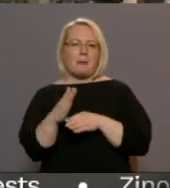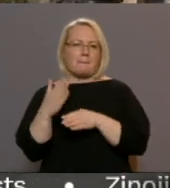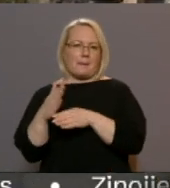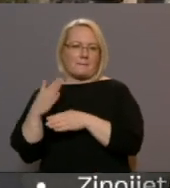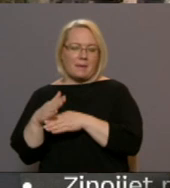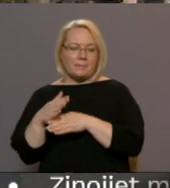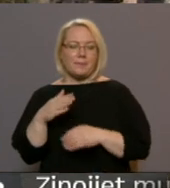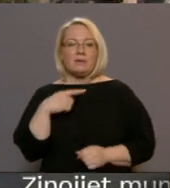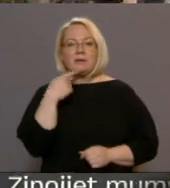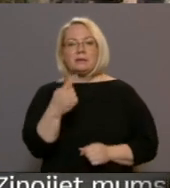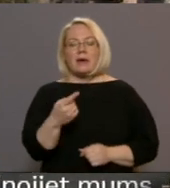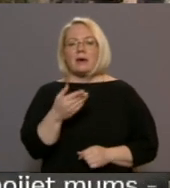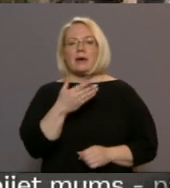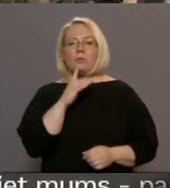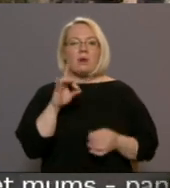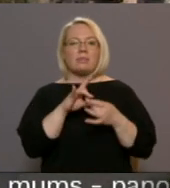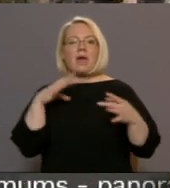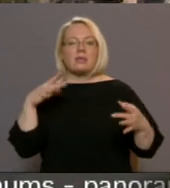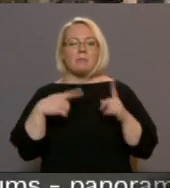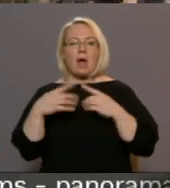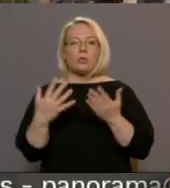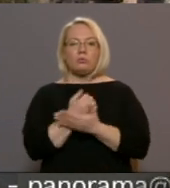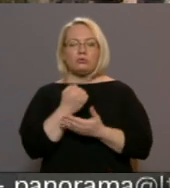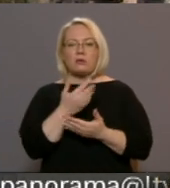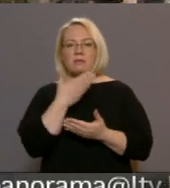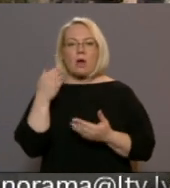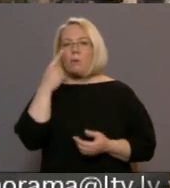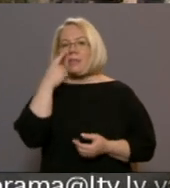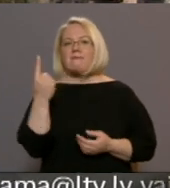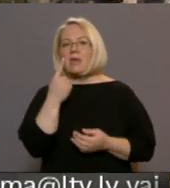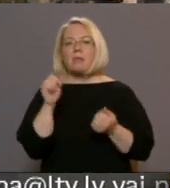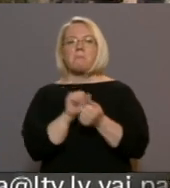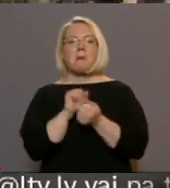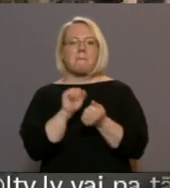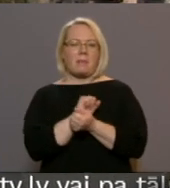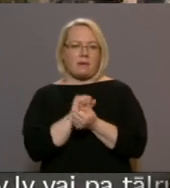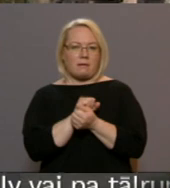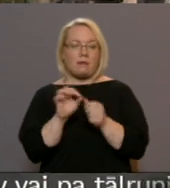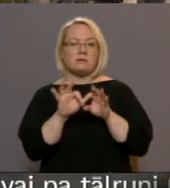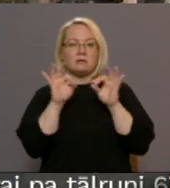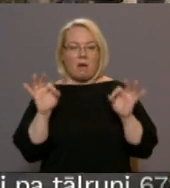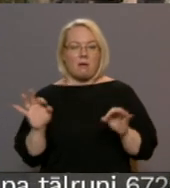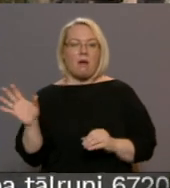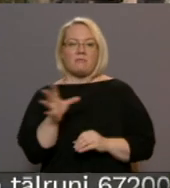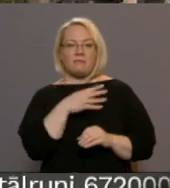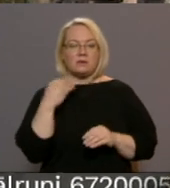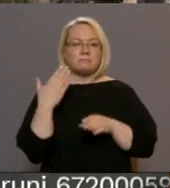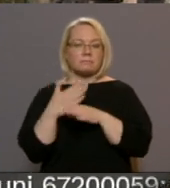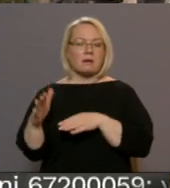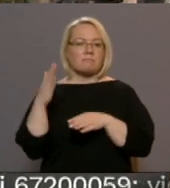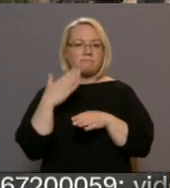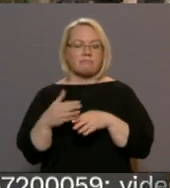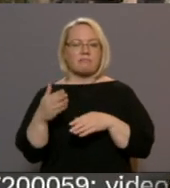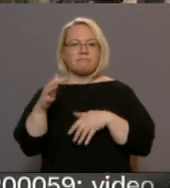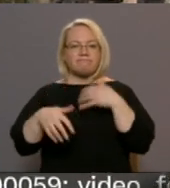Izrādījās, ka no neatkarības atgušanas nav papīri nevienas, attaisīt tā īsti. Tad sākām visu pamazām celtu